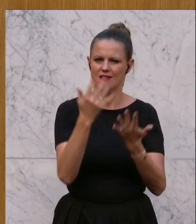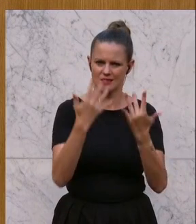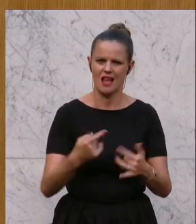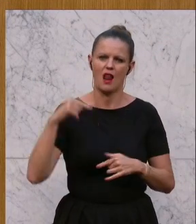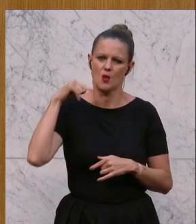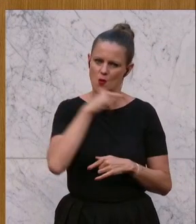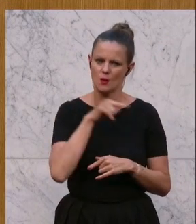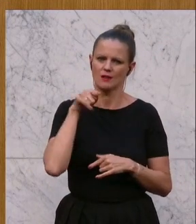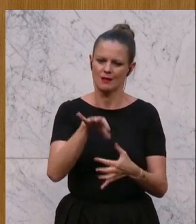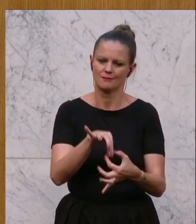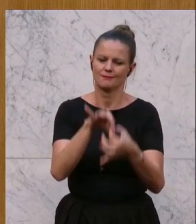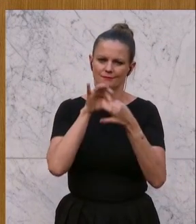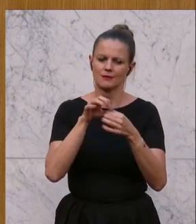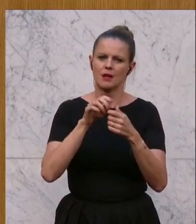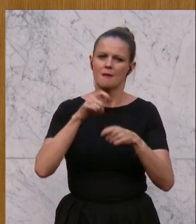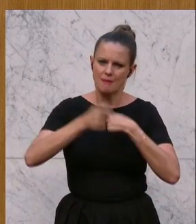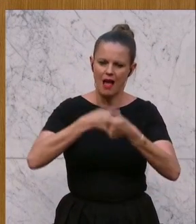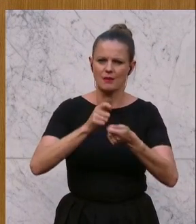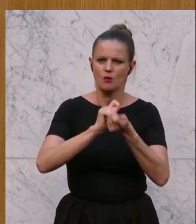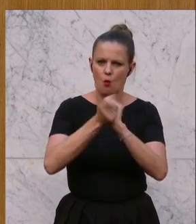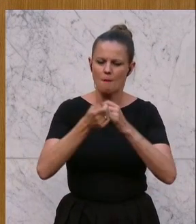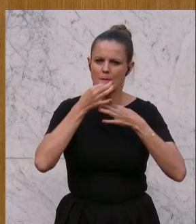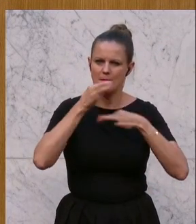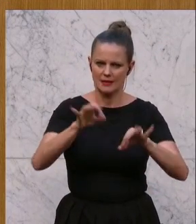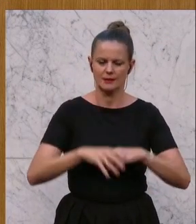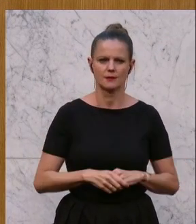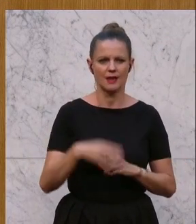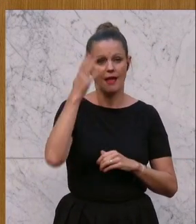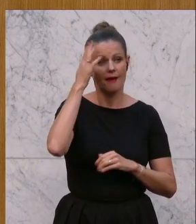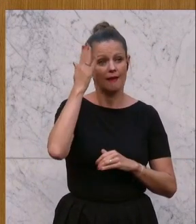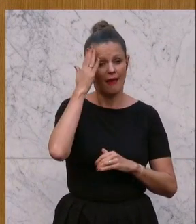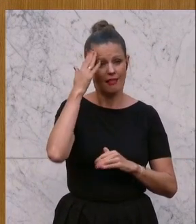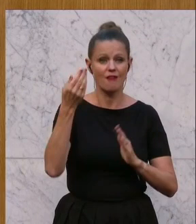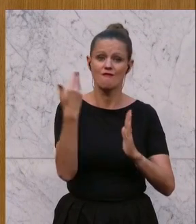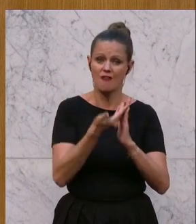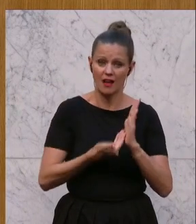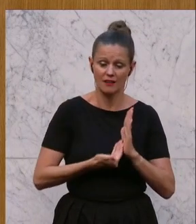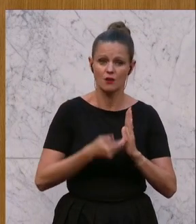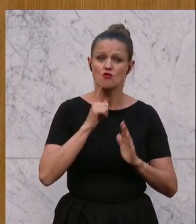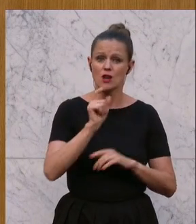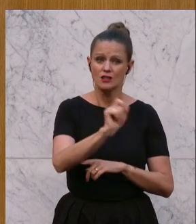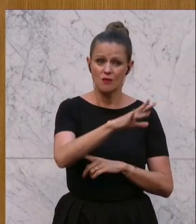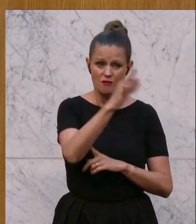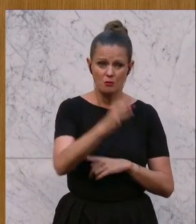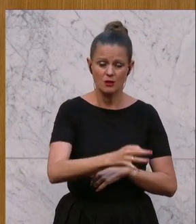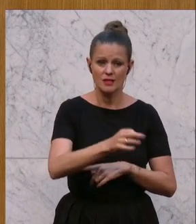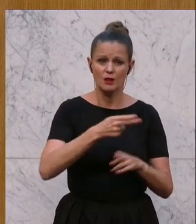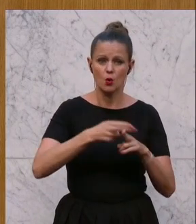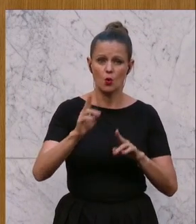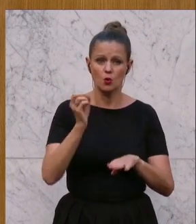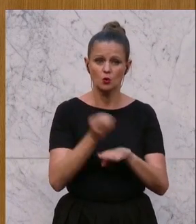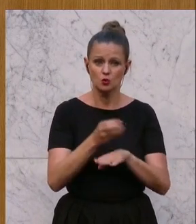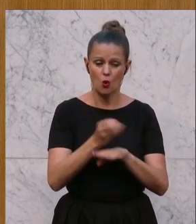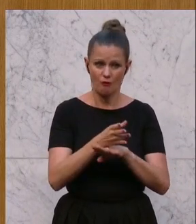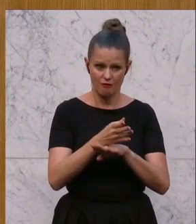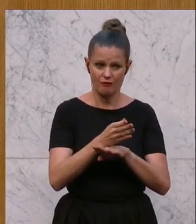müssen wir ansetzen, um auch besser zu werden. Wir kennen die Fakten. Wir haben nur zwölf Prozent der Rohstoffe, die wir in